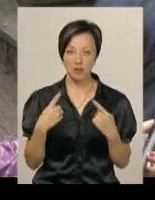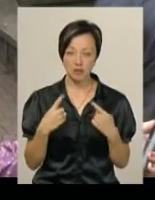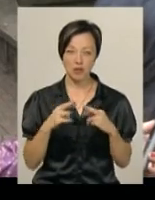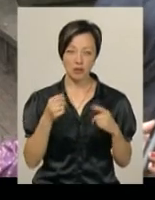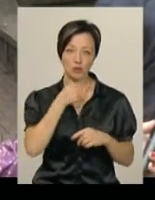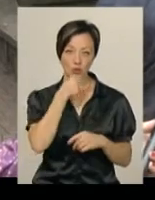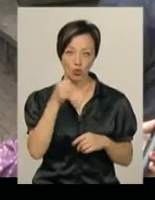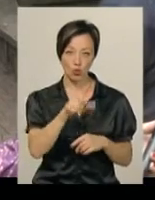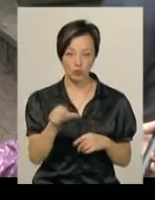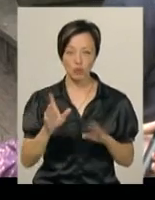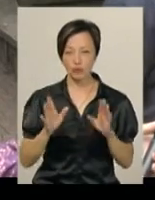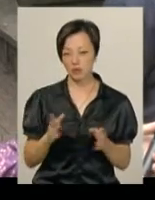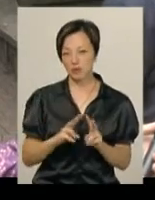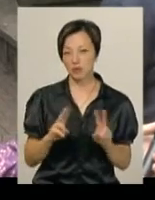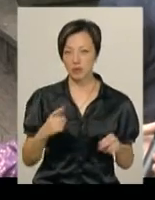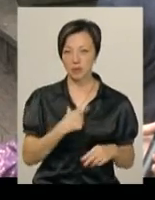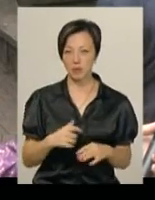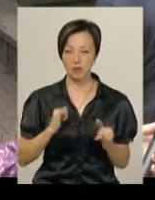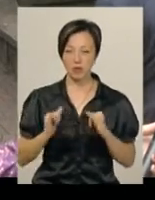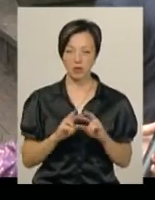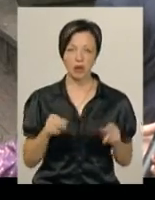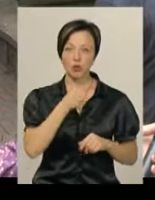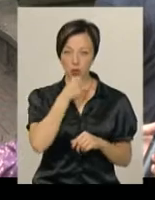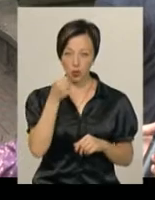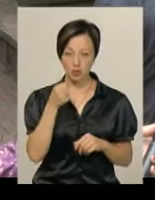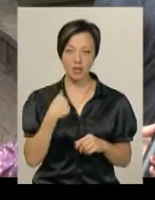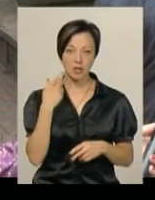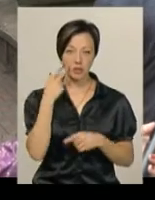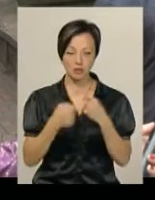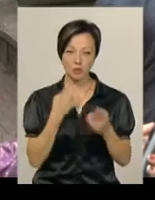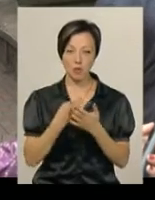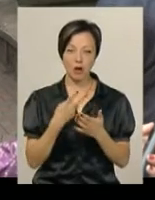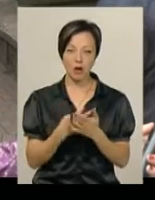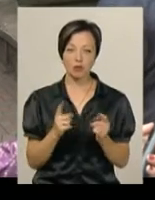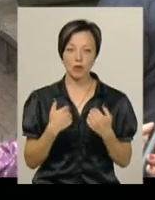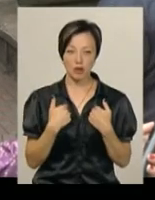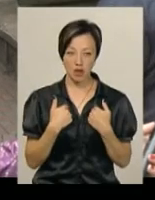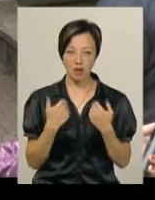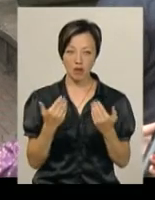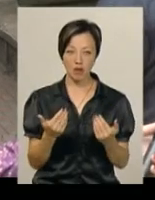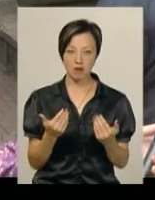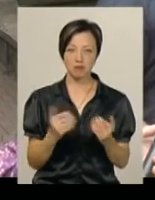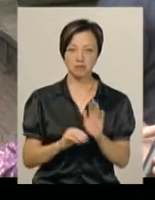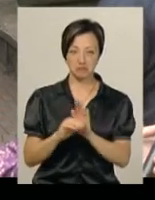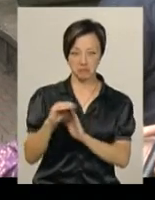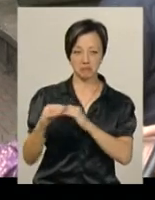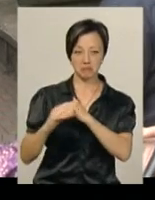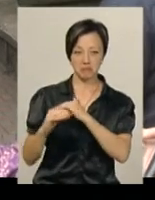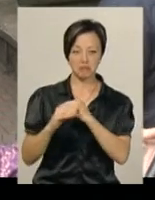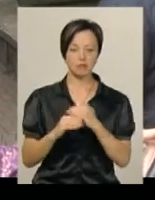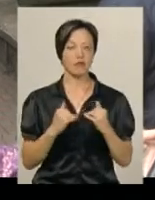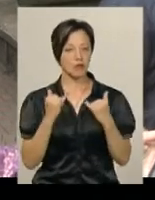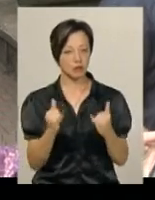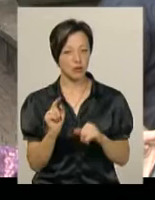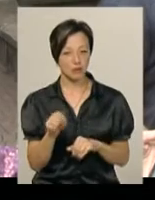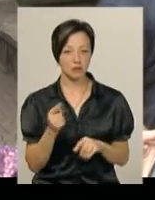з ними як з дорослими, вони будуть також себе вести як дорослі. Я завжди показую йому, що я тримаю його на високому рівні. Я поважаю